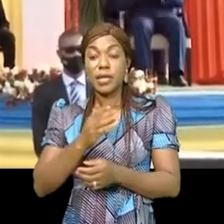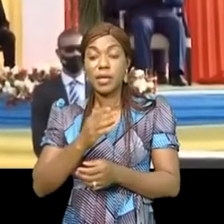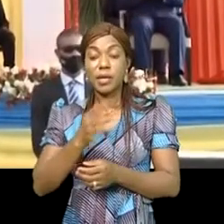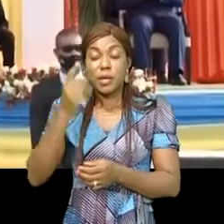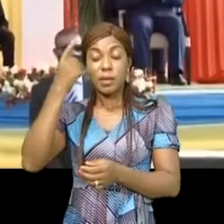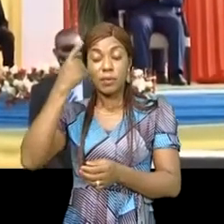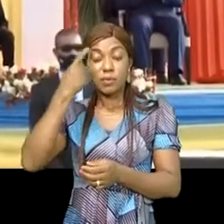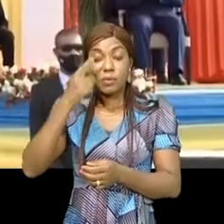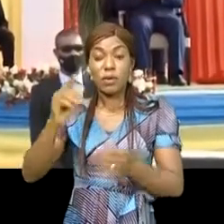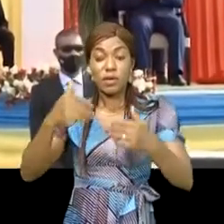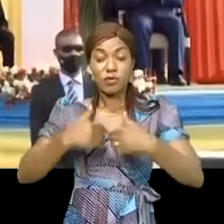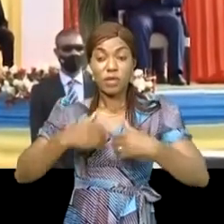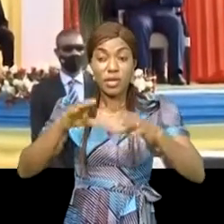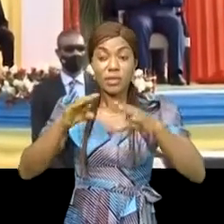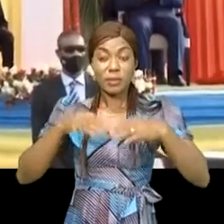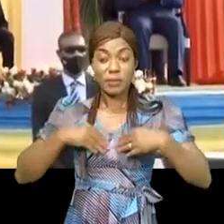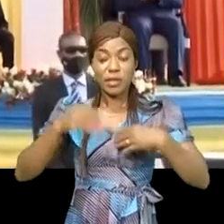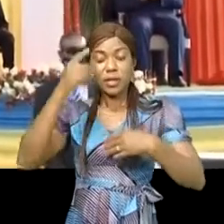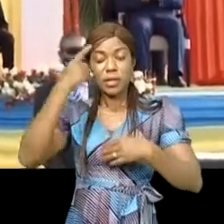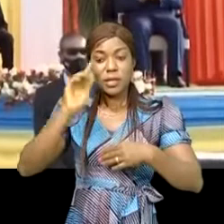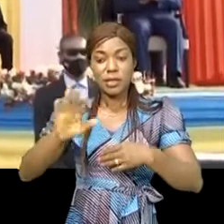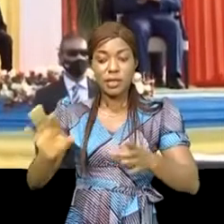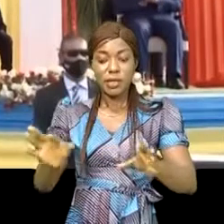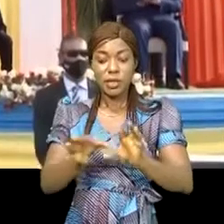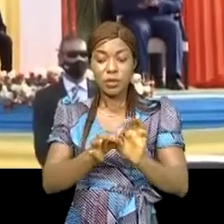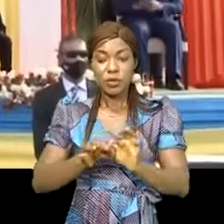conduit dans cette union africaine